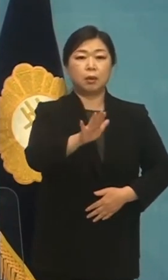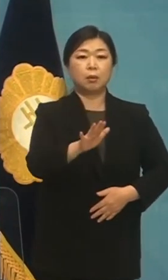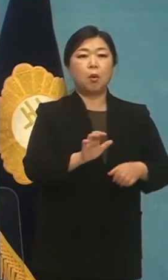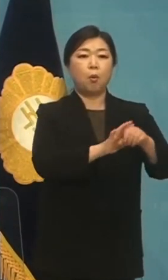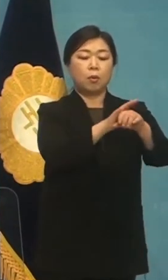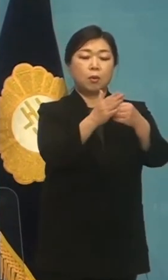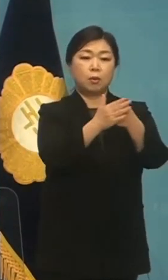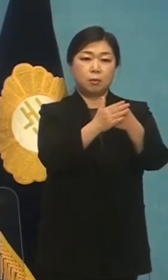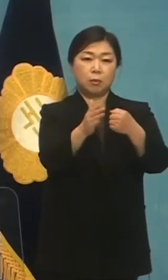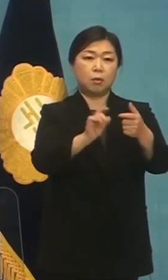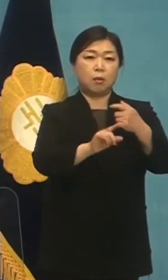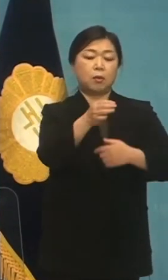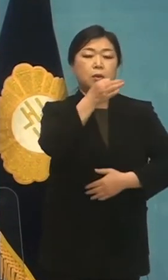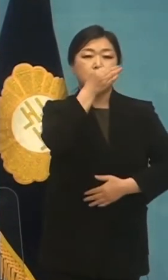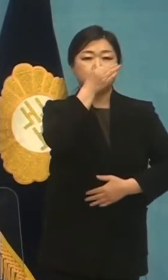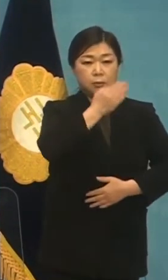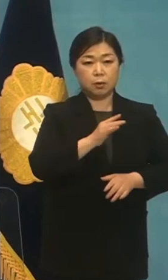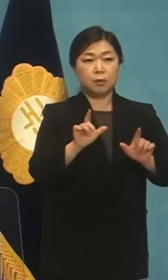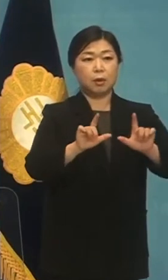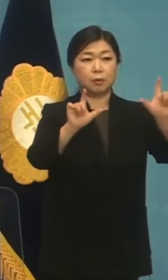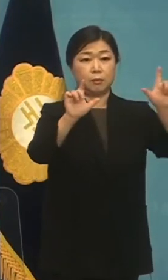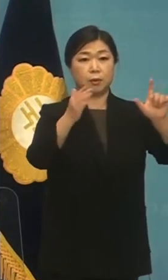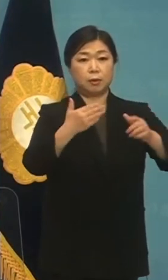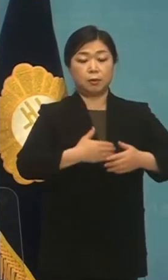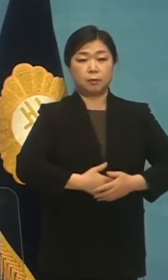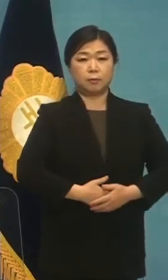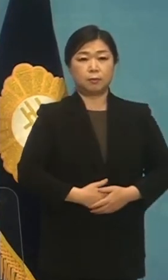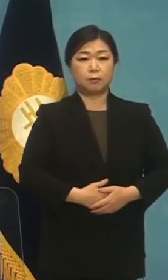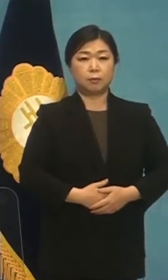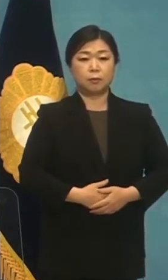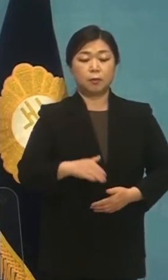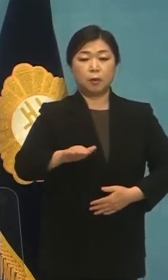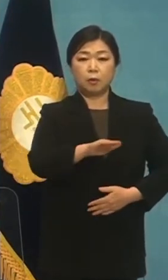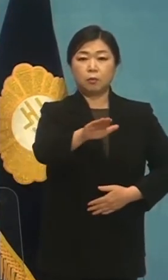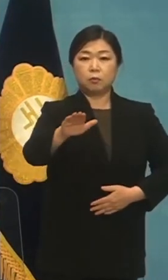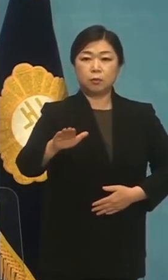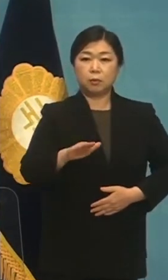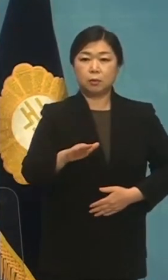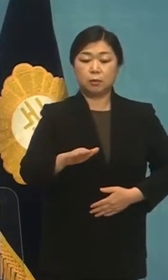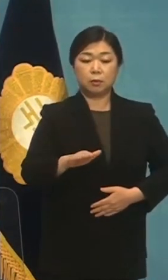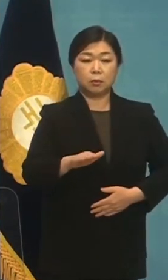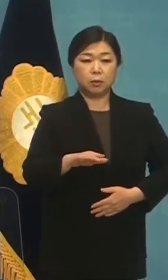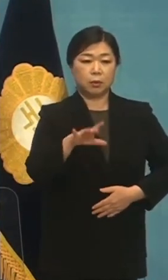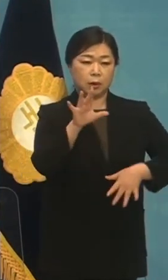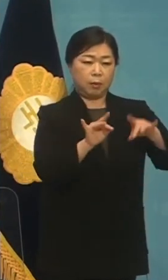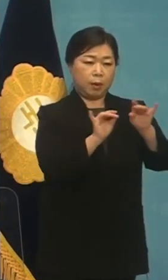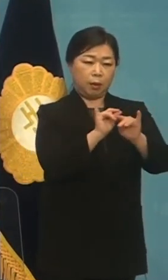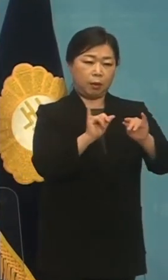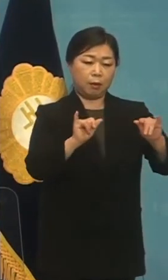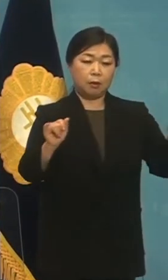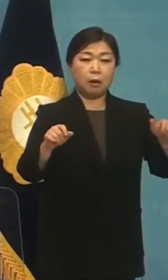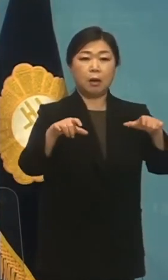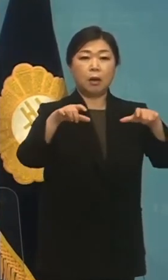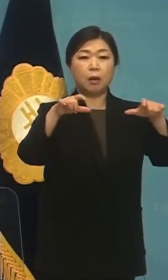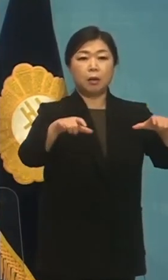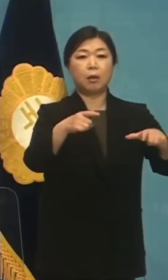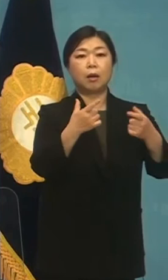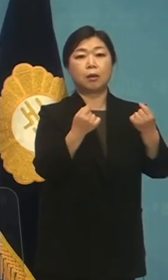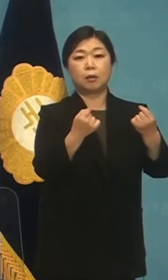더욱 힘겨운 나날을 보내고 있습니다. 우리는 사막같은 서울에